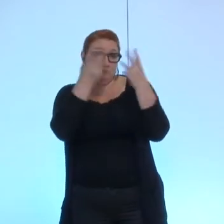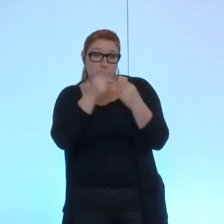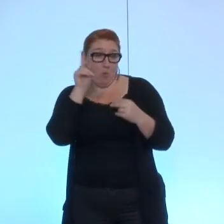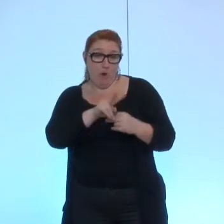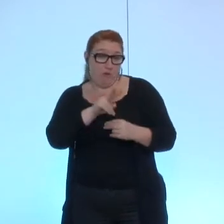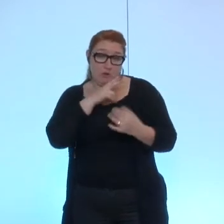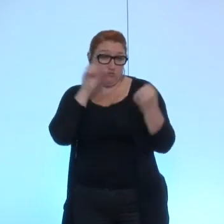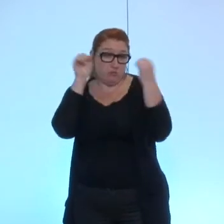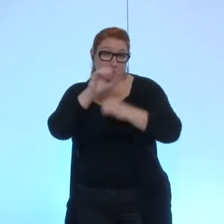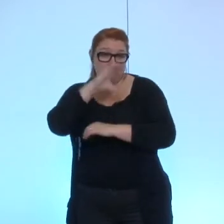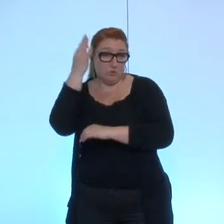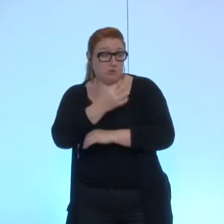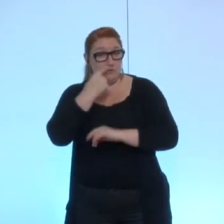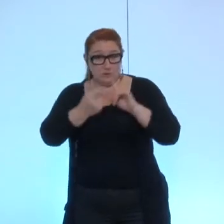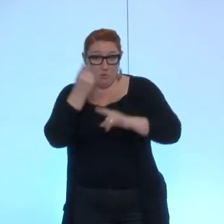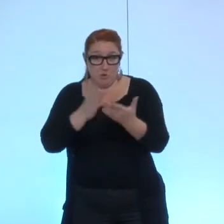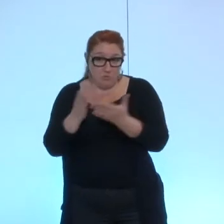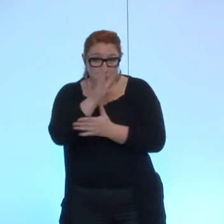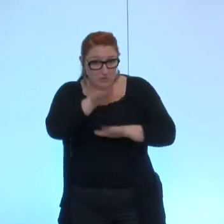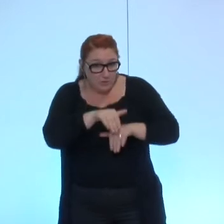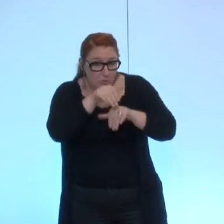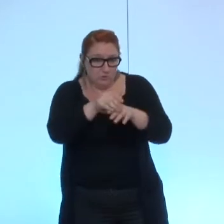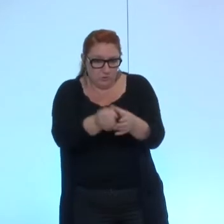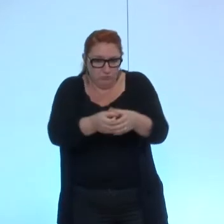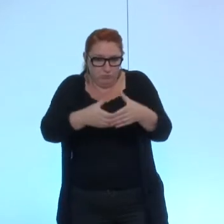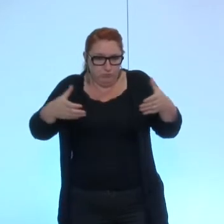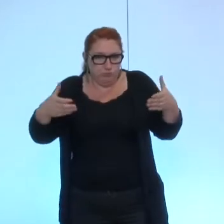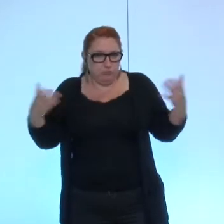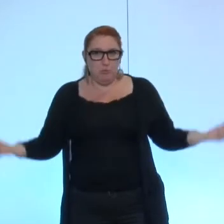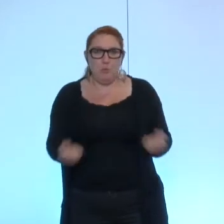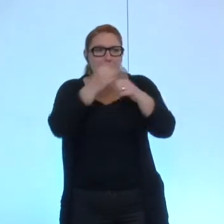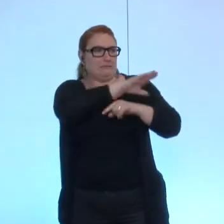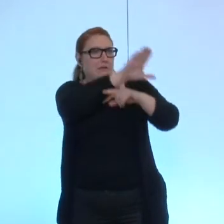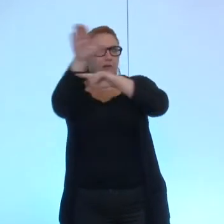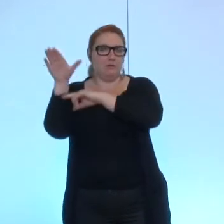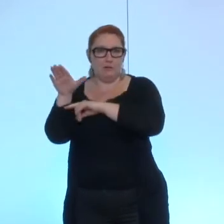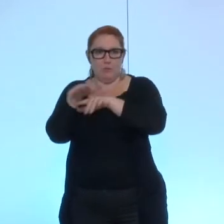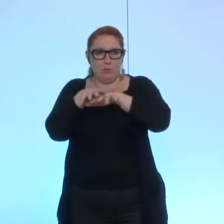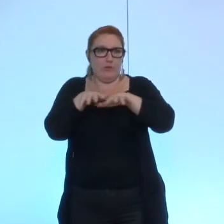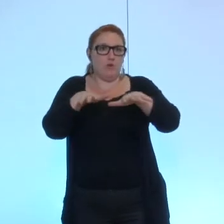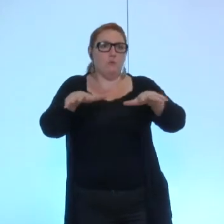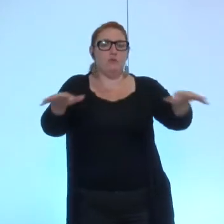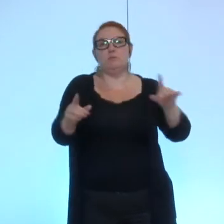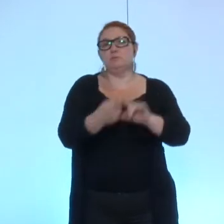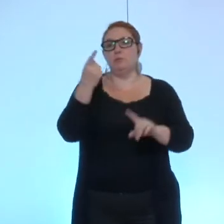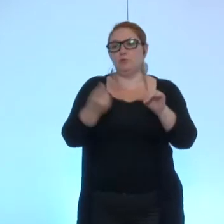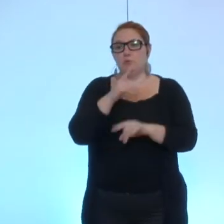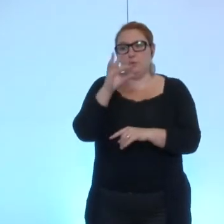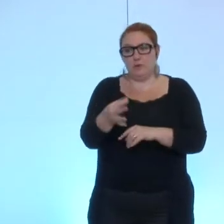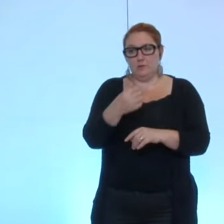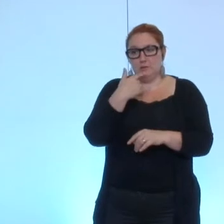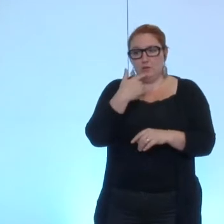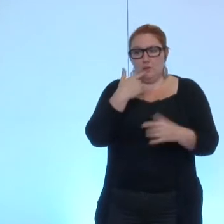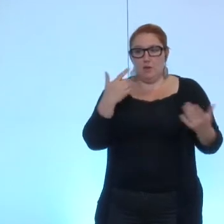c'est important effectivement de continuer ce projet de l'amplifier de le faire connaître et puis de le développer quoi donc on nous